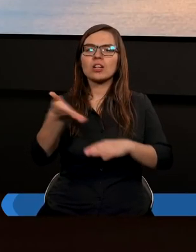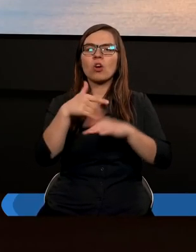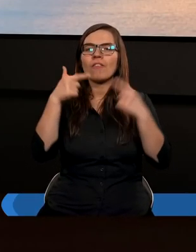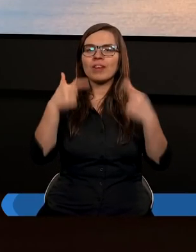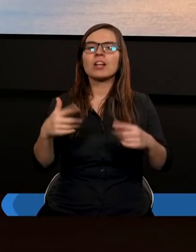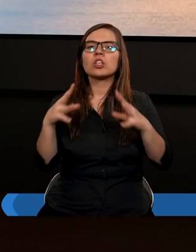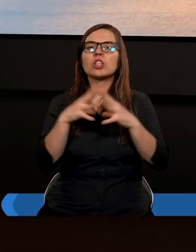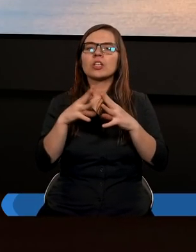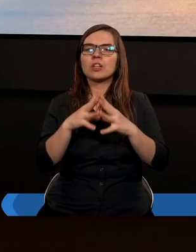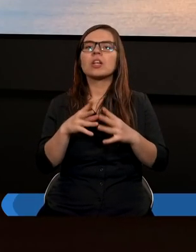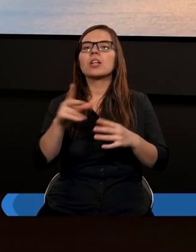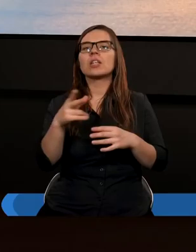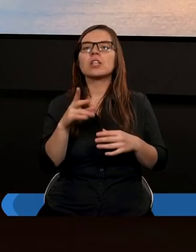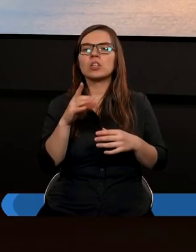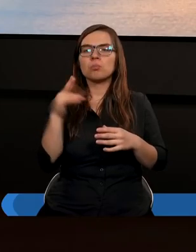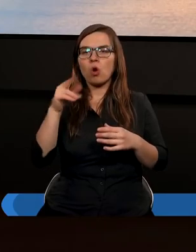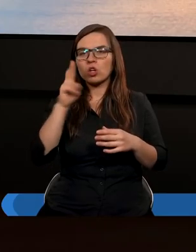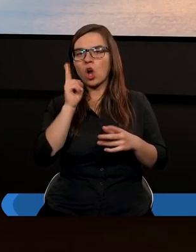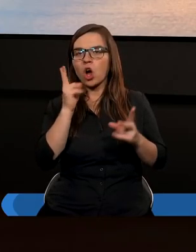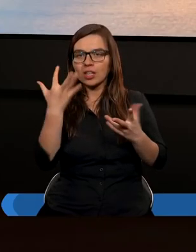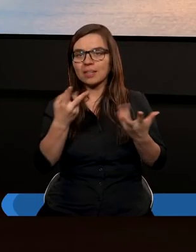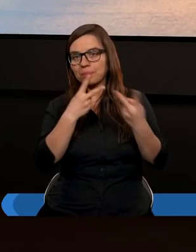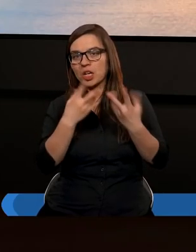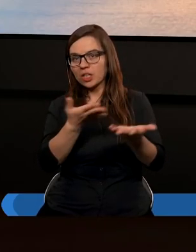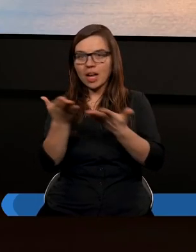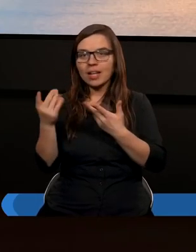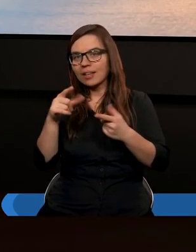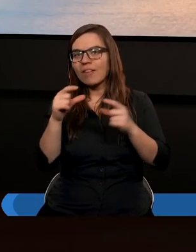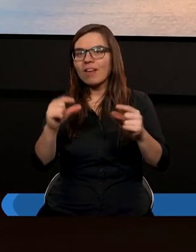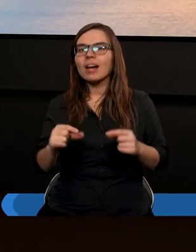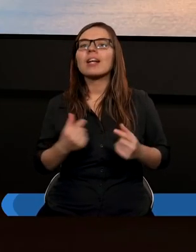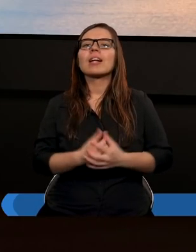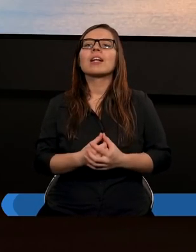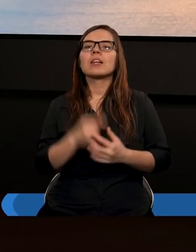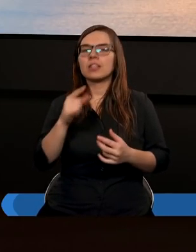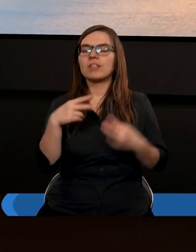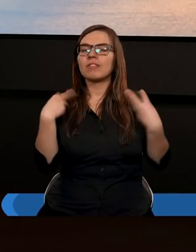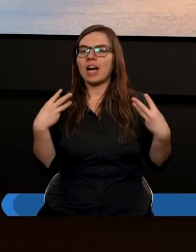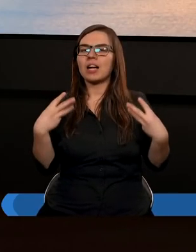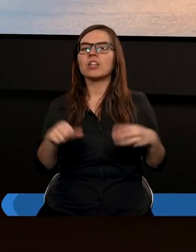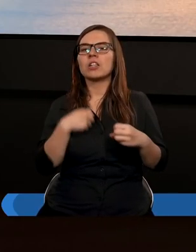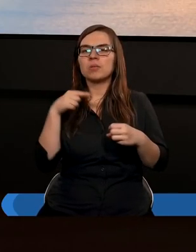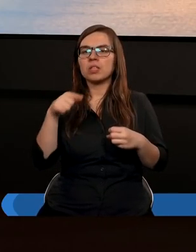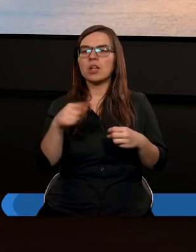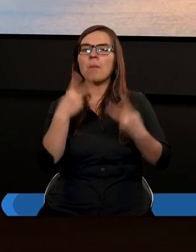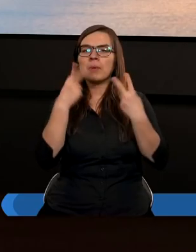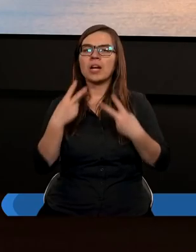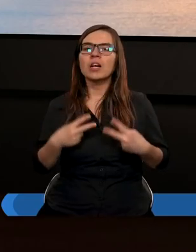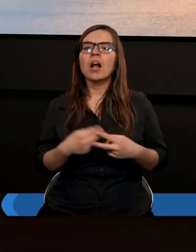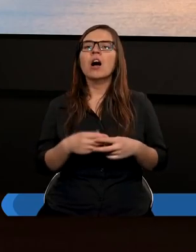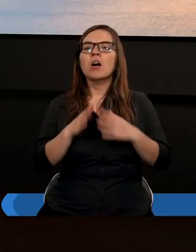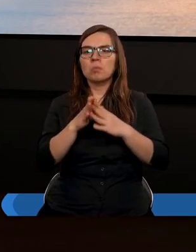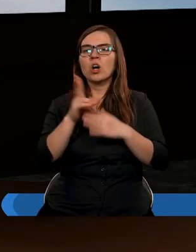wiersz dziesiąty. Może ktoś przeczyta ten werset, bo jest ważne, żebyśmy go przeczytali.